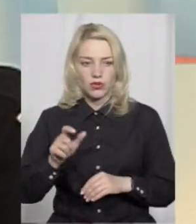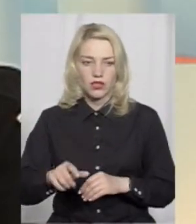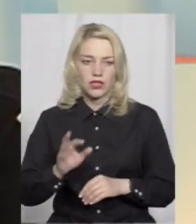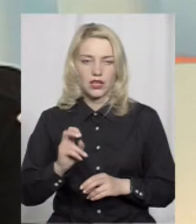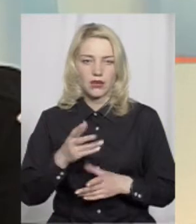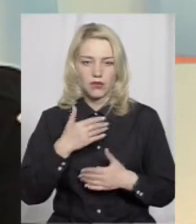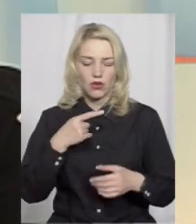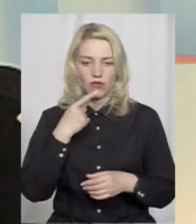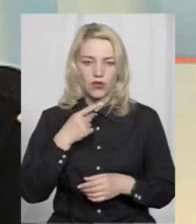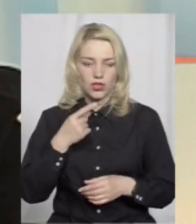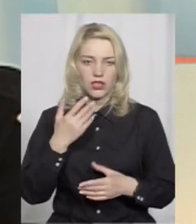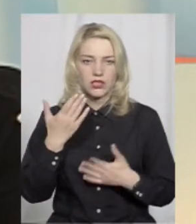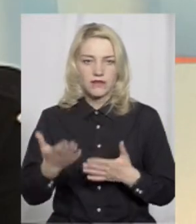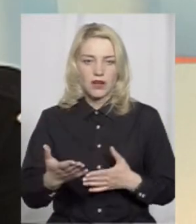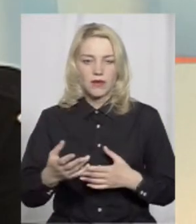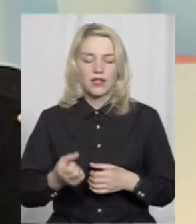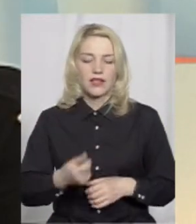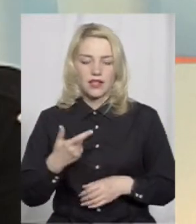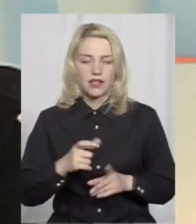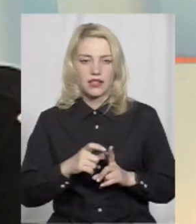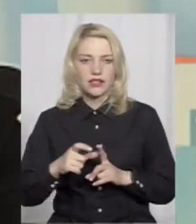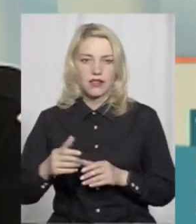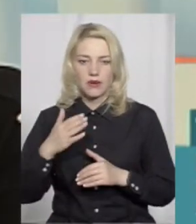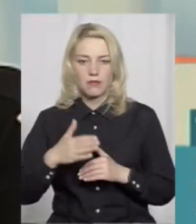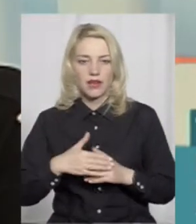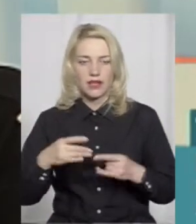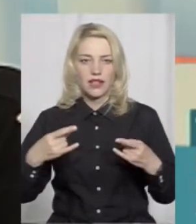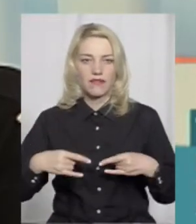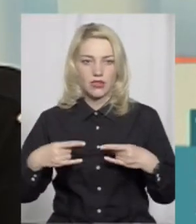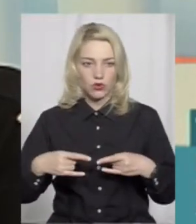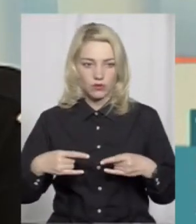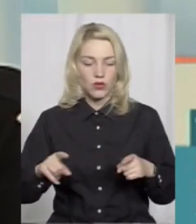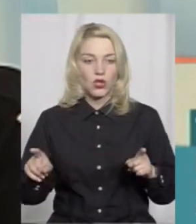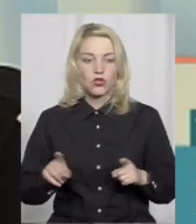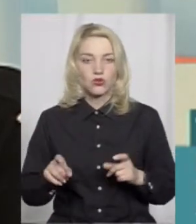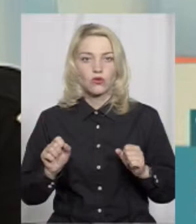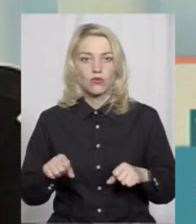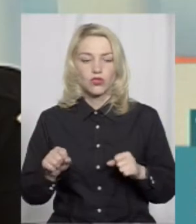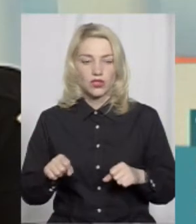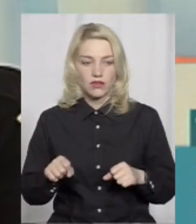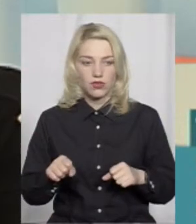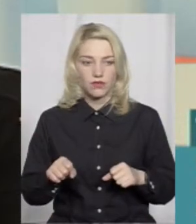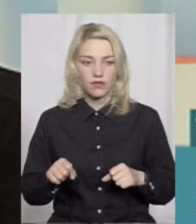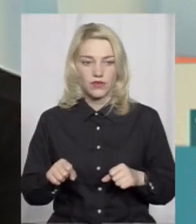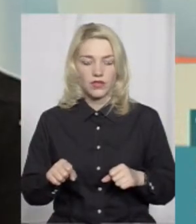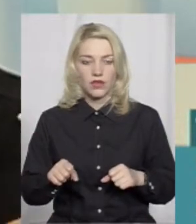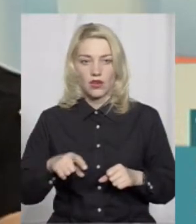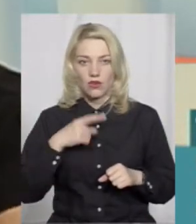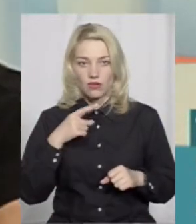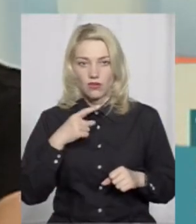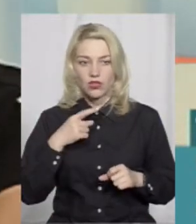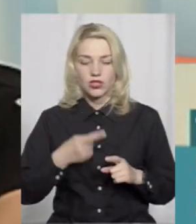як ми говорили з вами декілька слів перед ефіром, що можливо, говорять